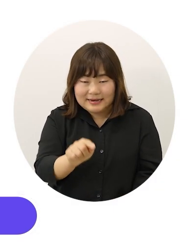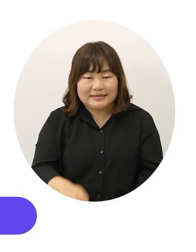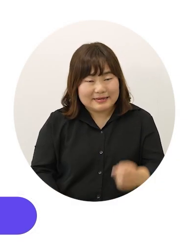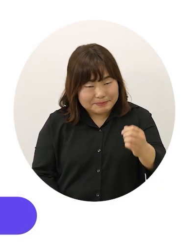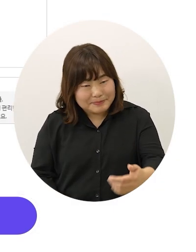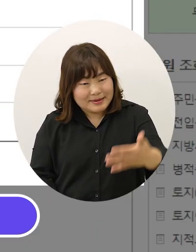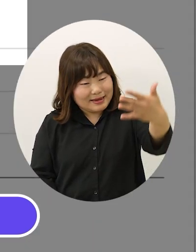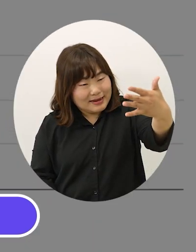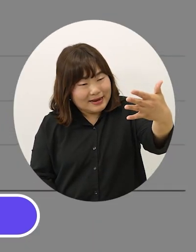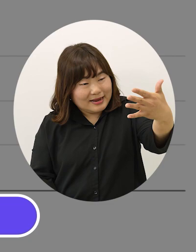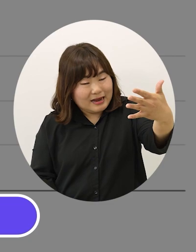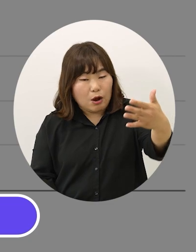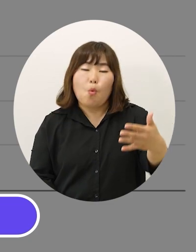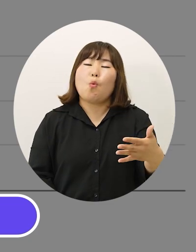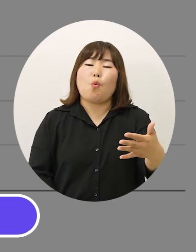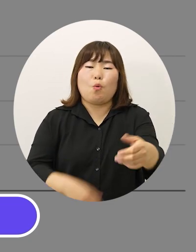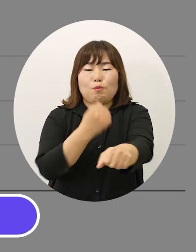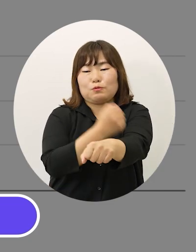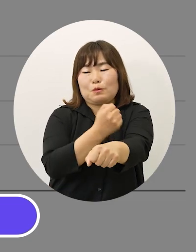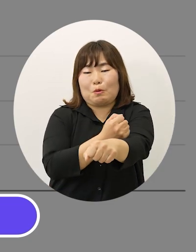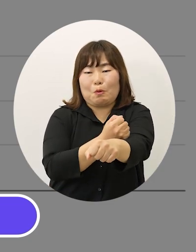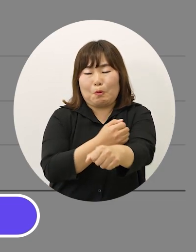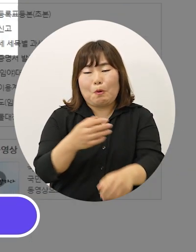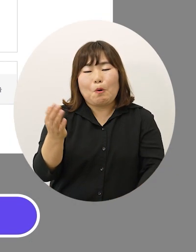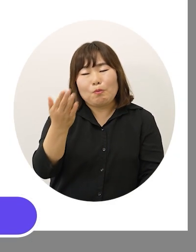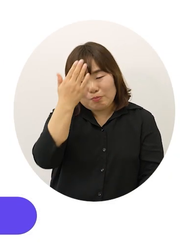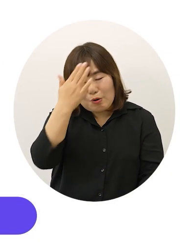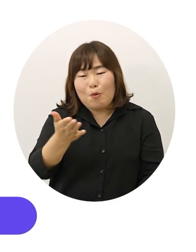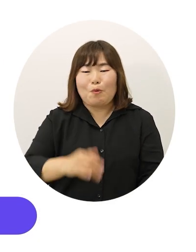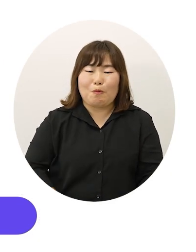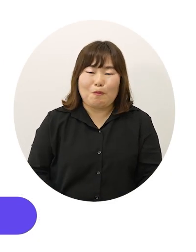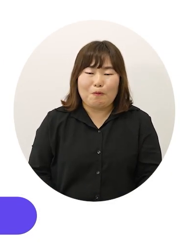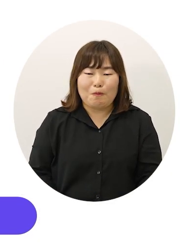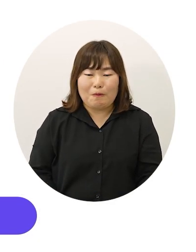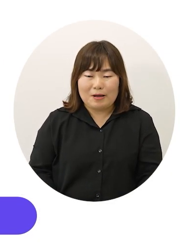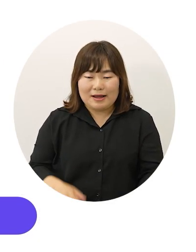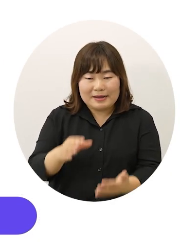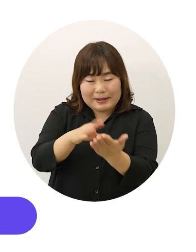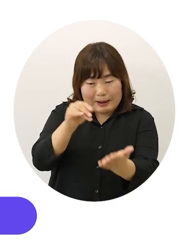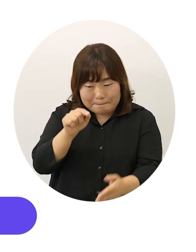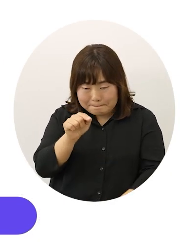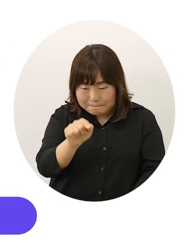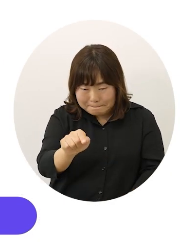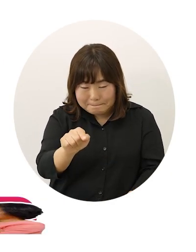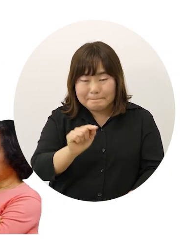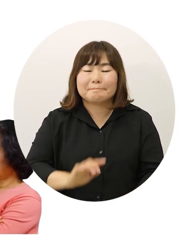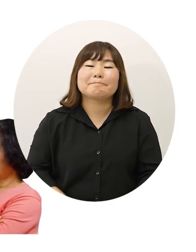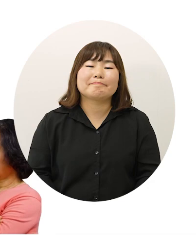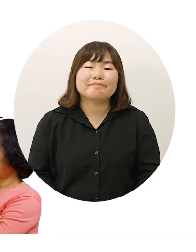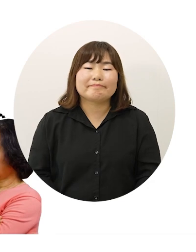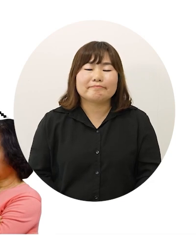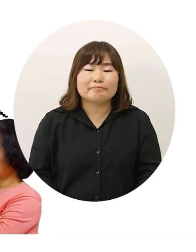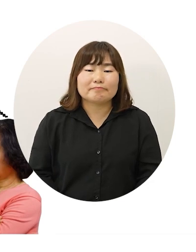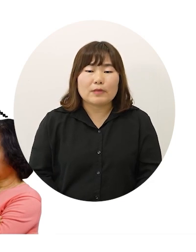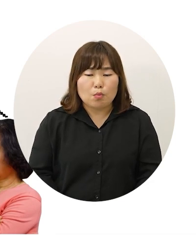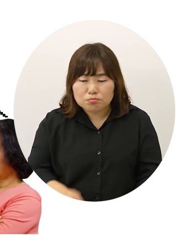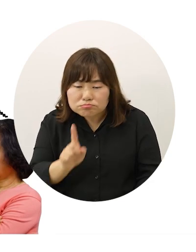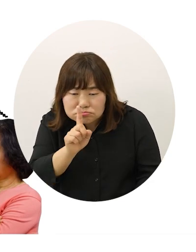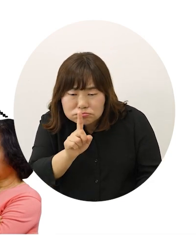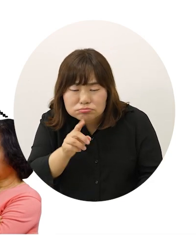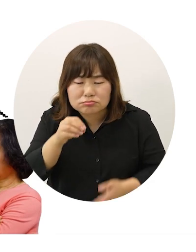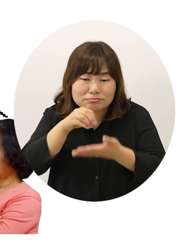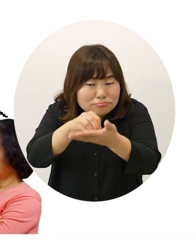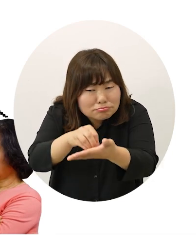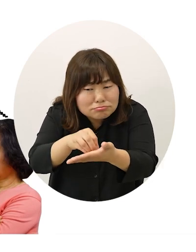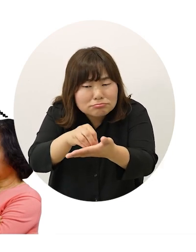봐 인터넷으로 발급하면 수수료도 없다고 아래 발급 누르자 에이 뭘 또